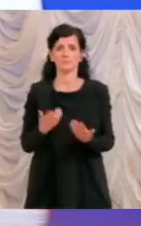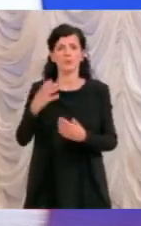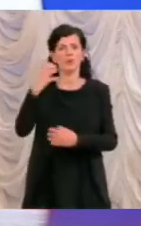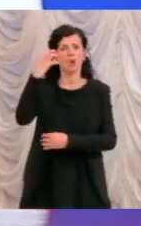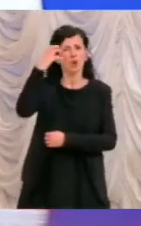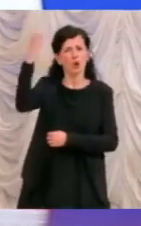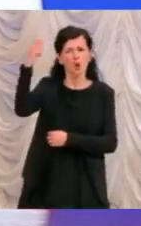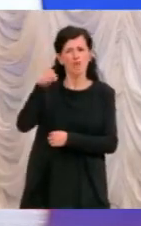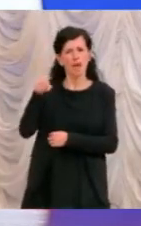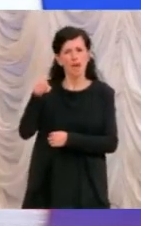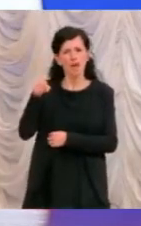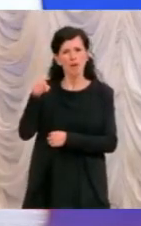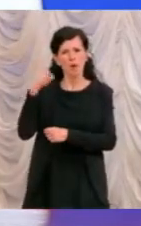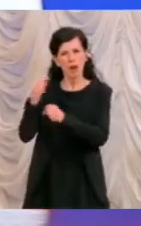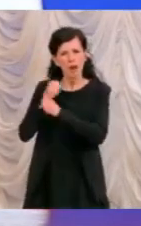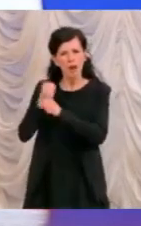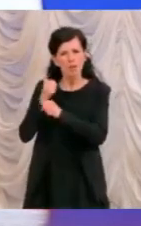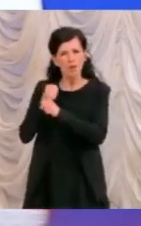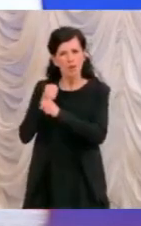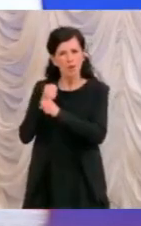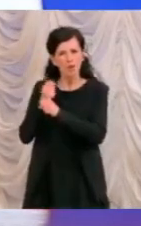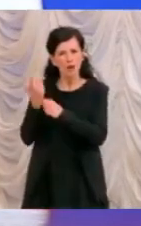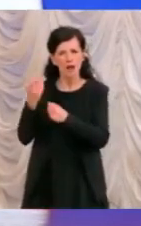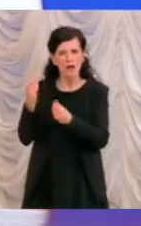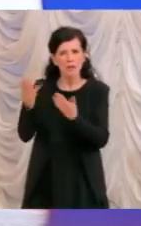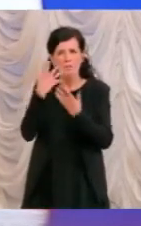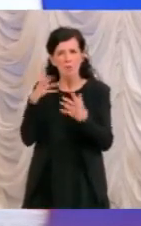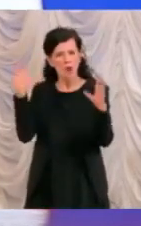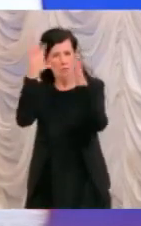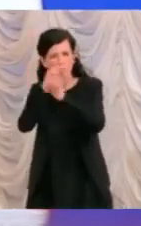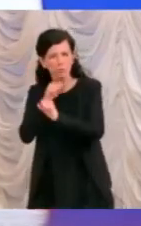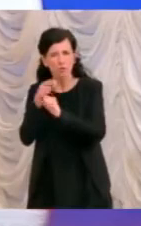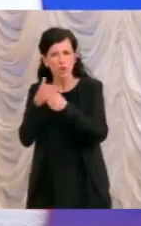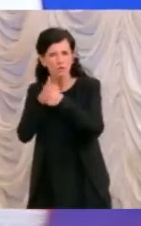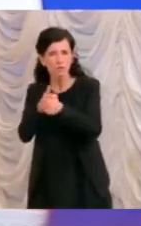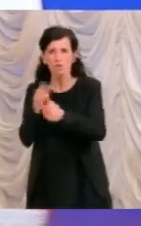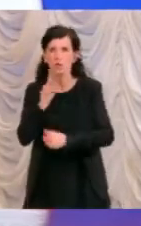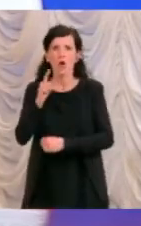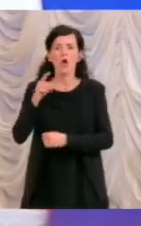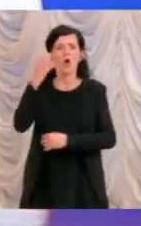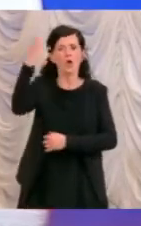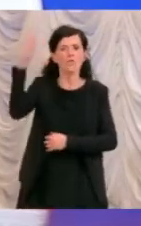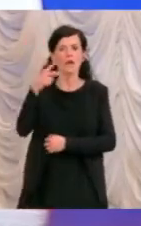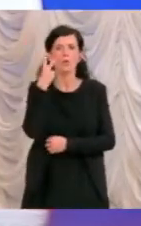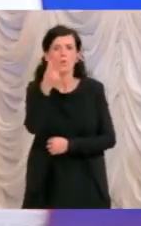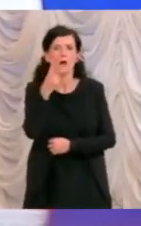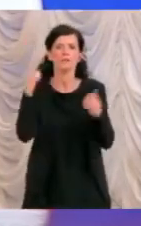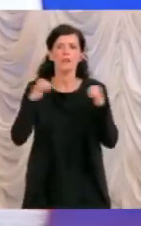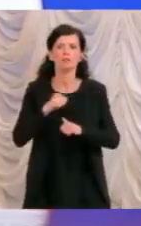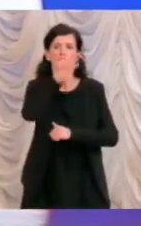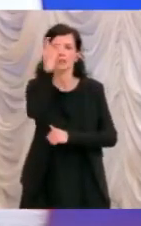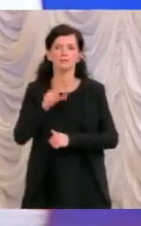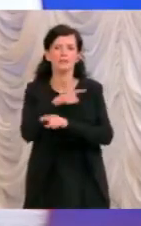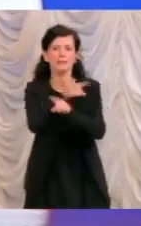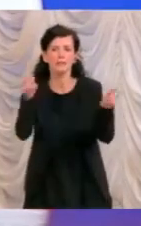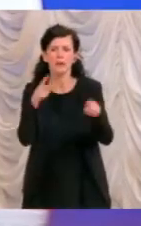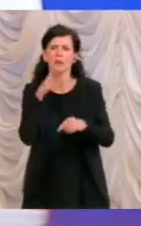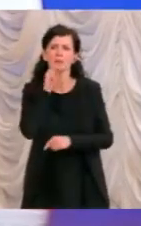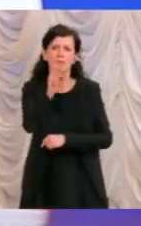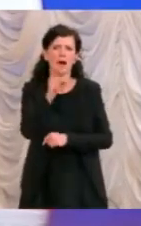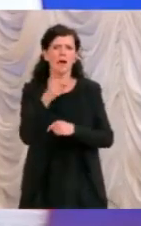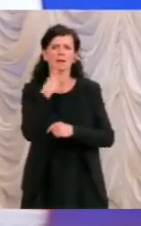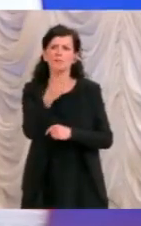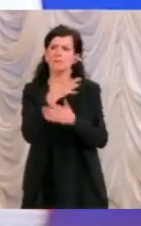col favore delle tenebre, questo governo guarda in faccia gli italiani e parla con chiarezza. Se ha qualche proposta da